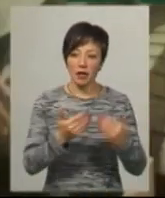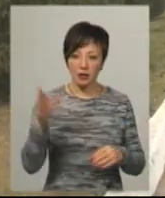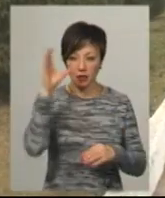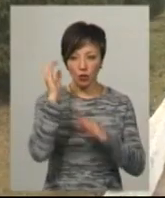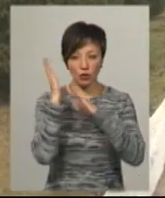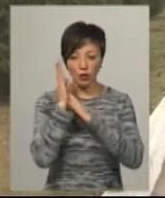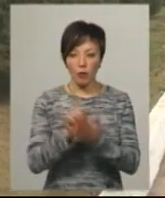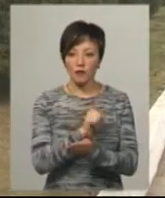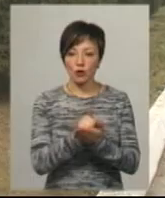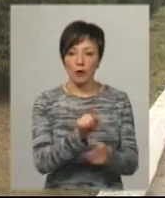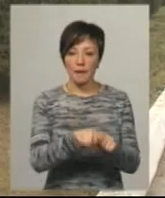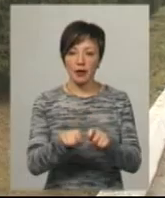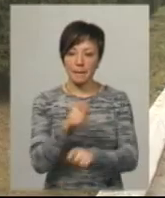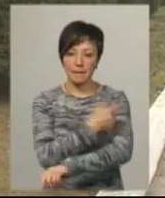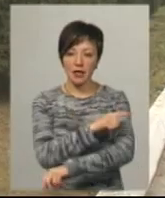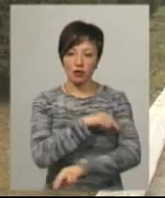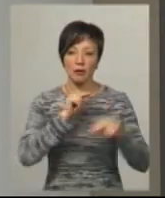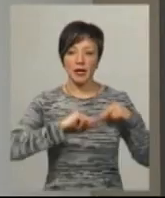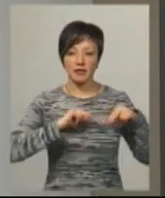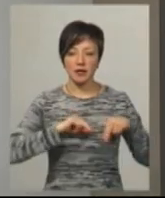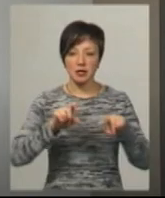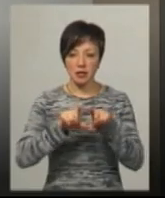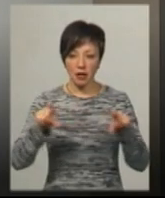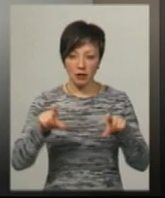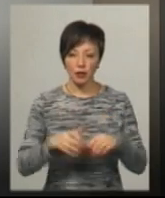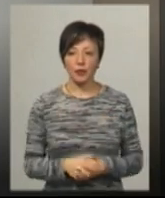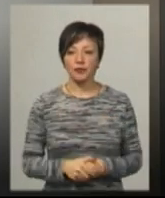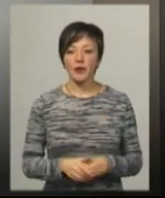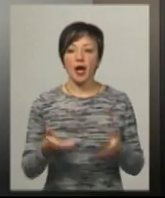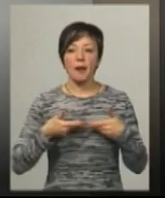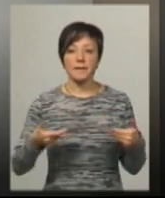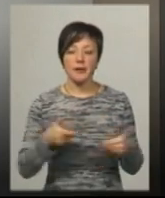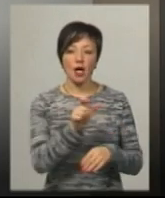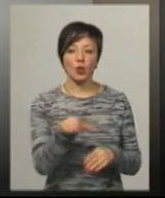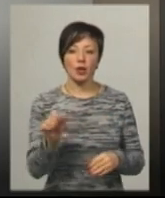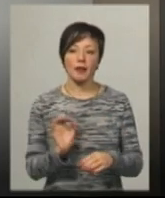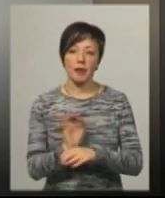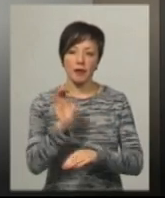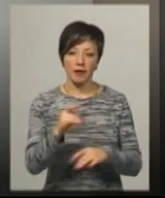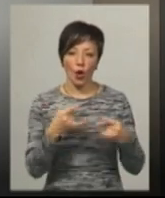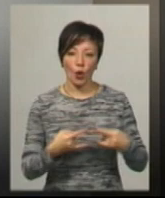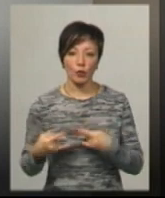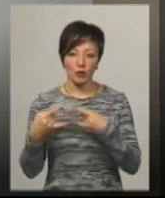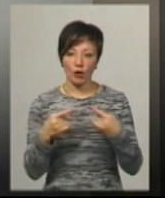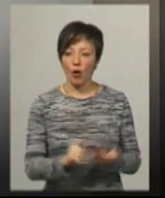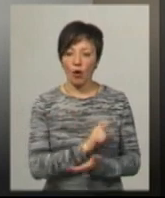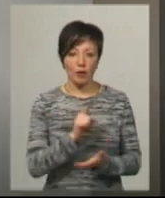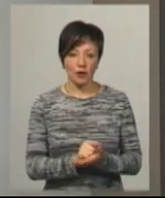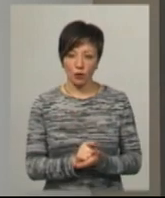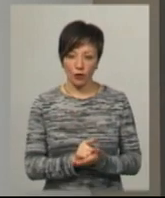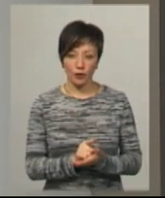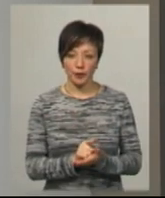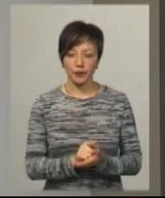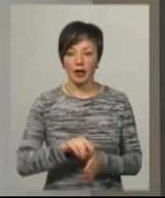її обов'язково перевіряє медичний працівник закладу. Ми людей направляємо обов'язково пройти флюорографію, це обов'язково.